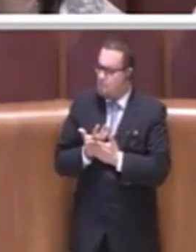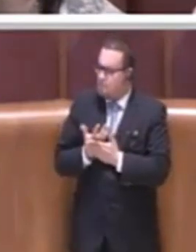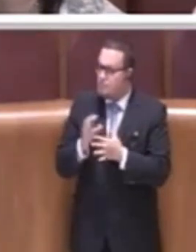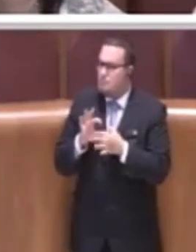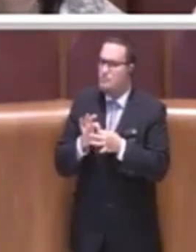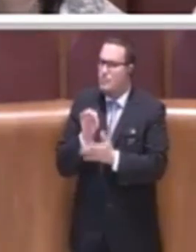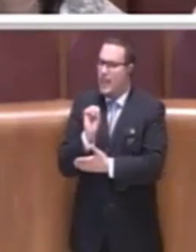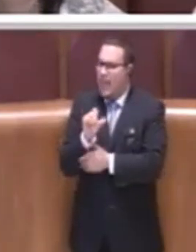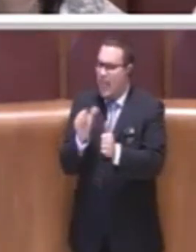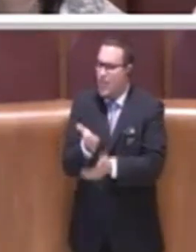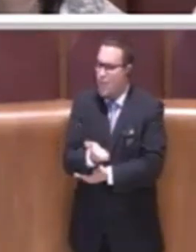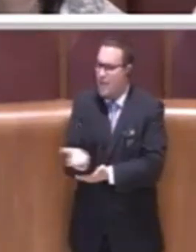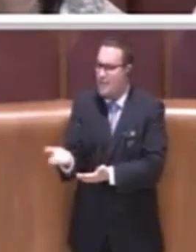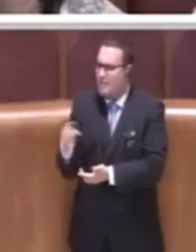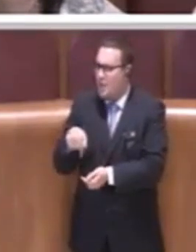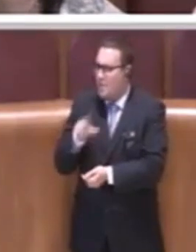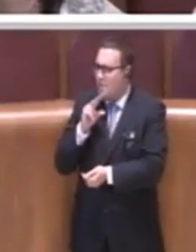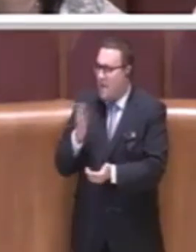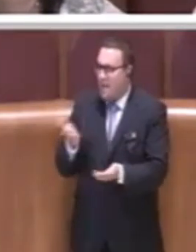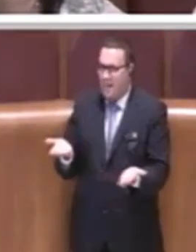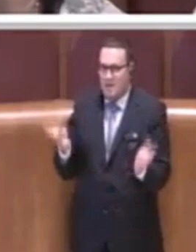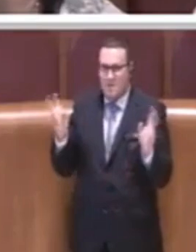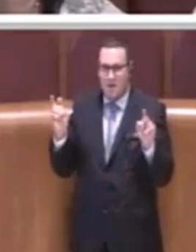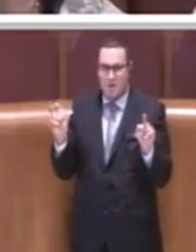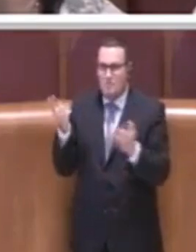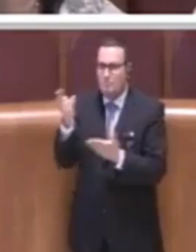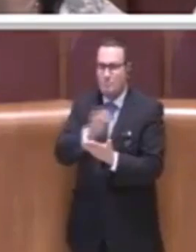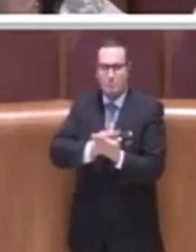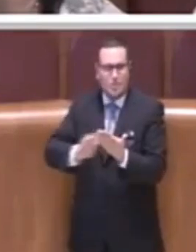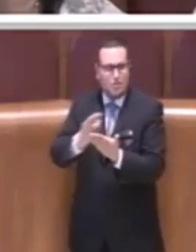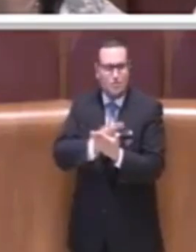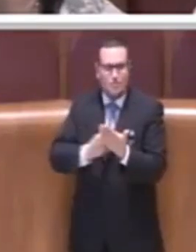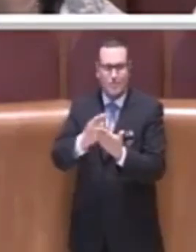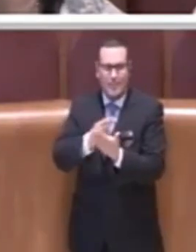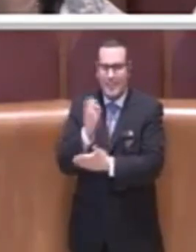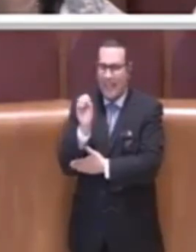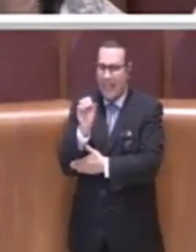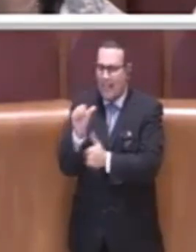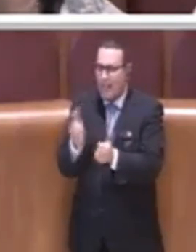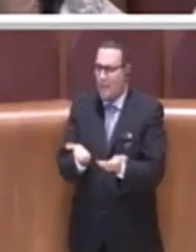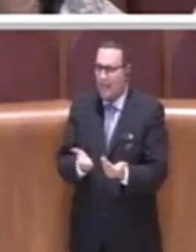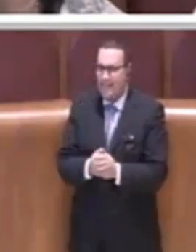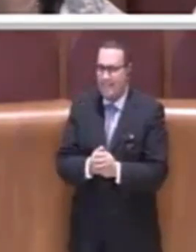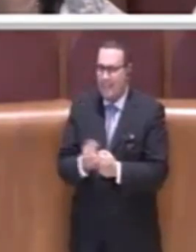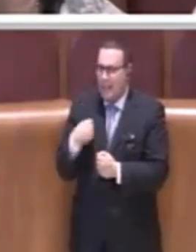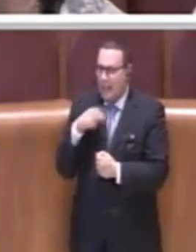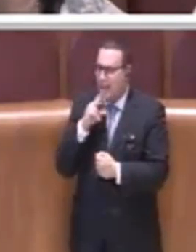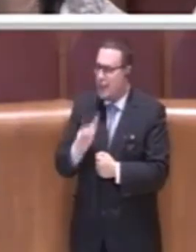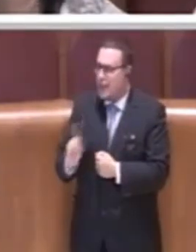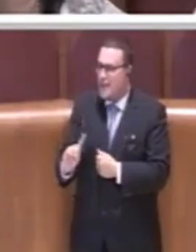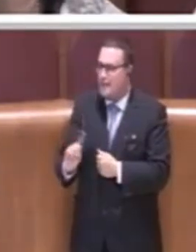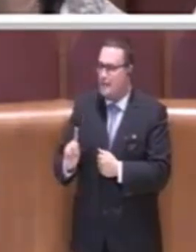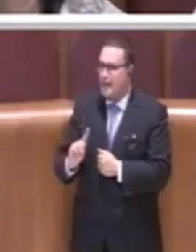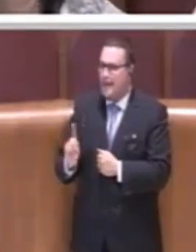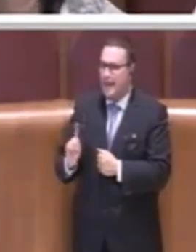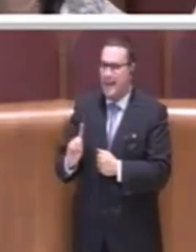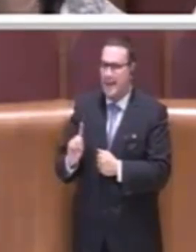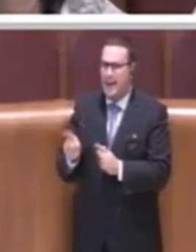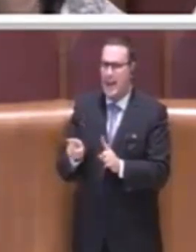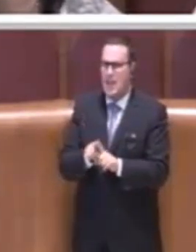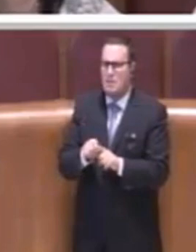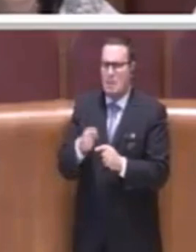educativo, perché qui noi stiamo parlando di progetti di tipo educativo. Io non sto parlando dell